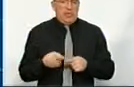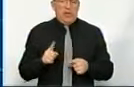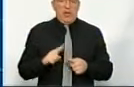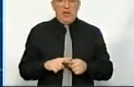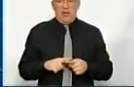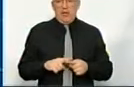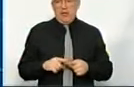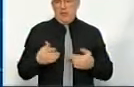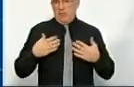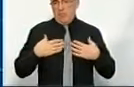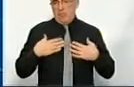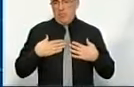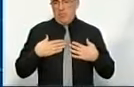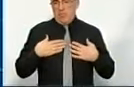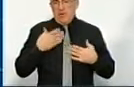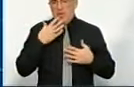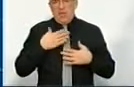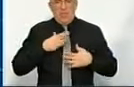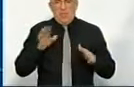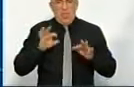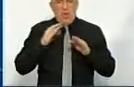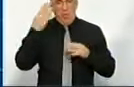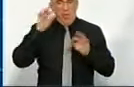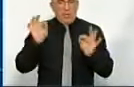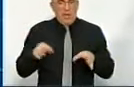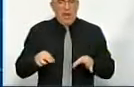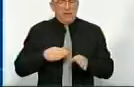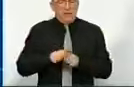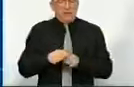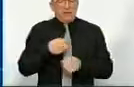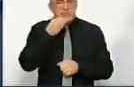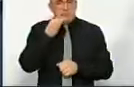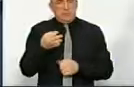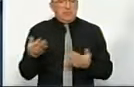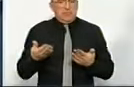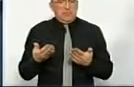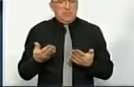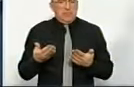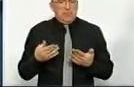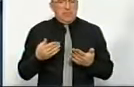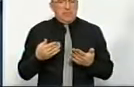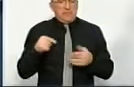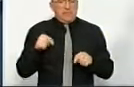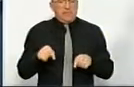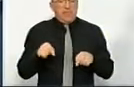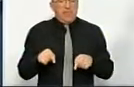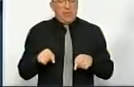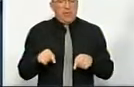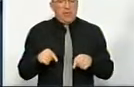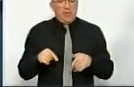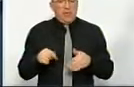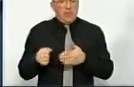моя неулюблена модель запроваджена. Скажіть, скажіть, скрізькому детальніше відповідно, це важливо для нашого району. Тут